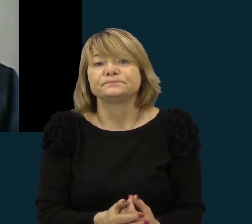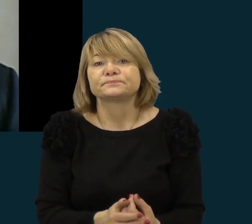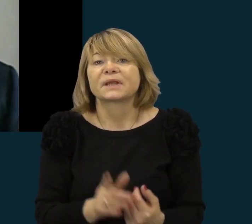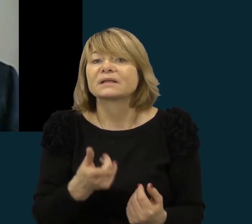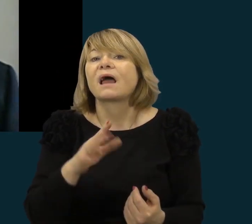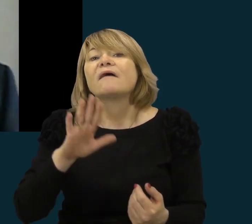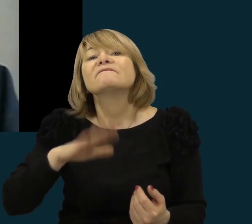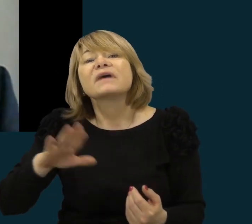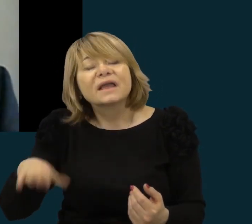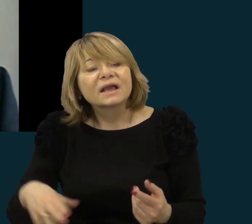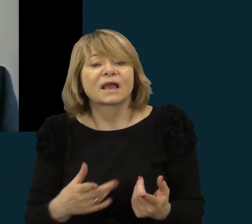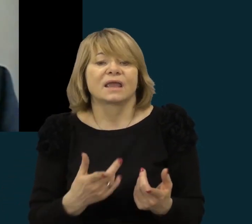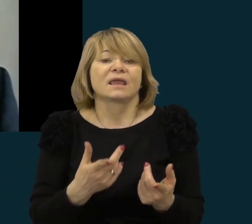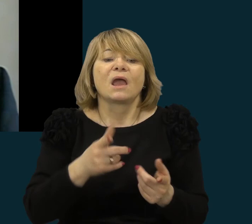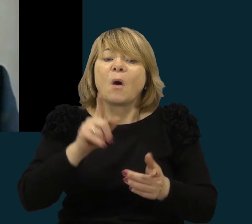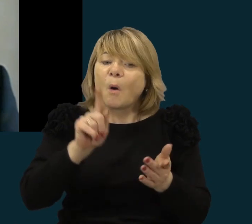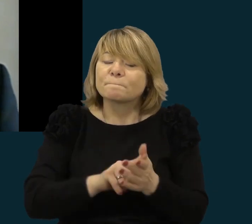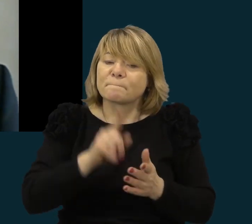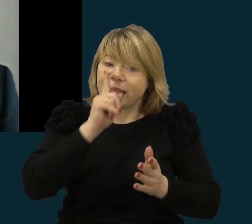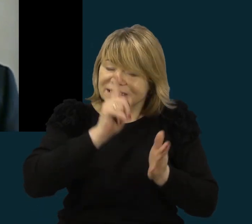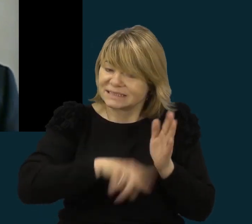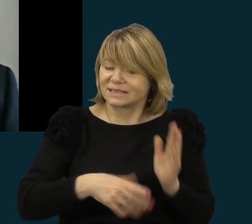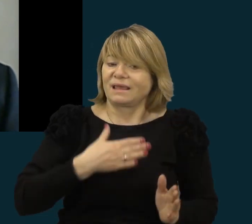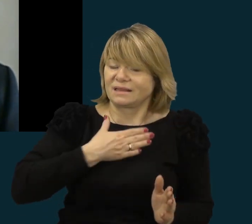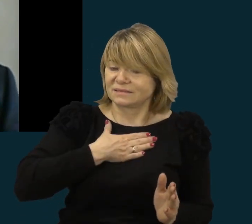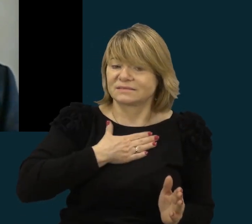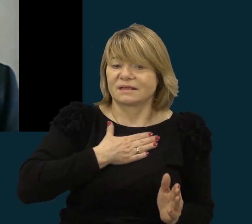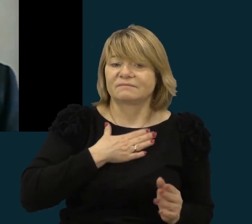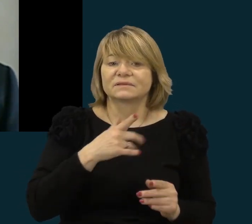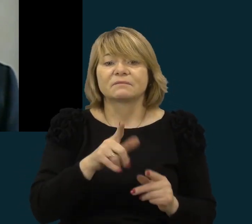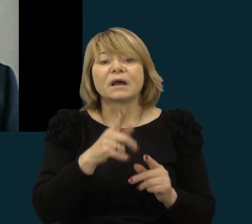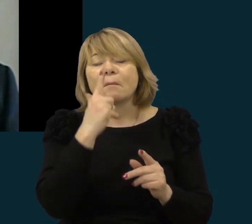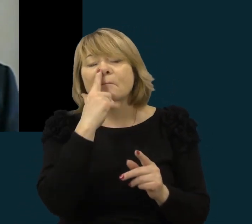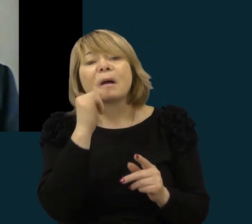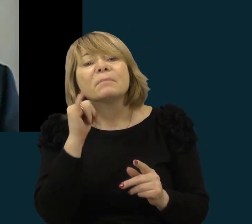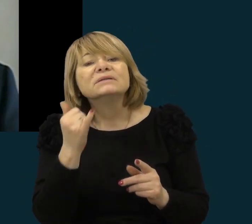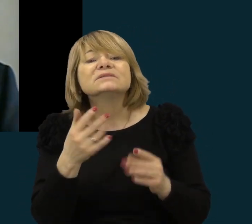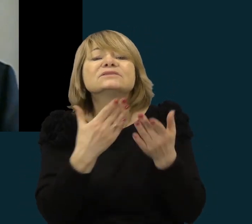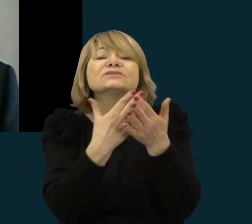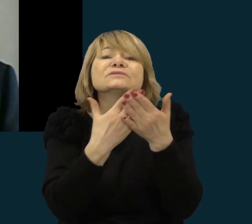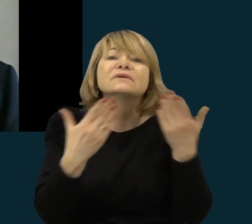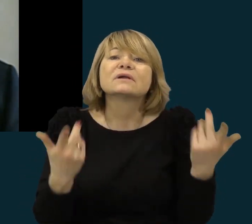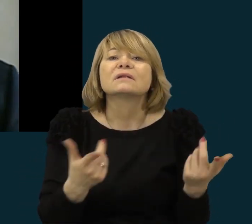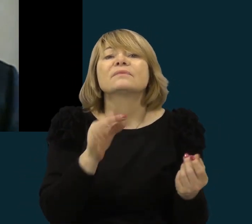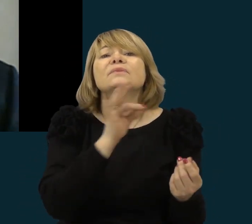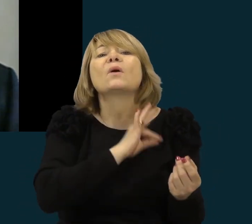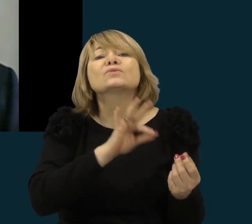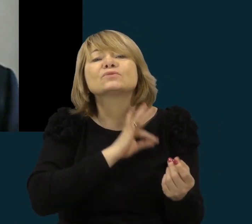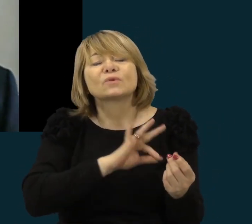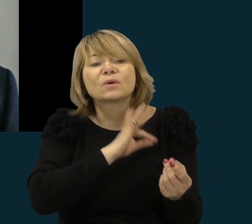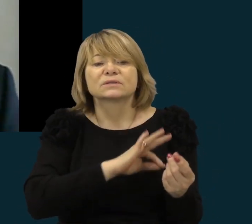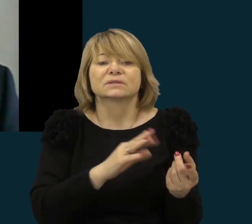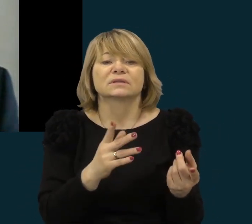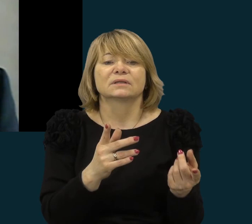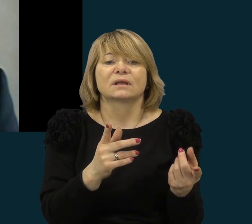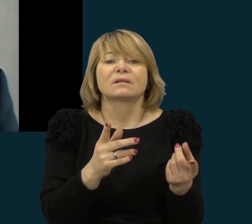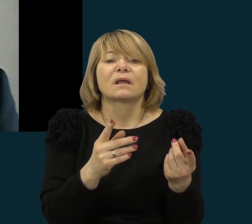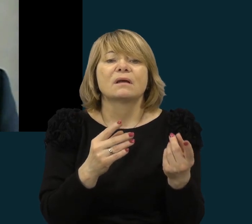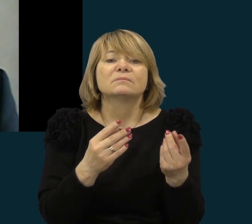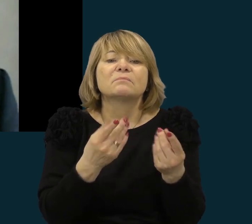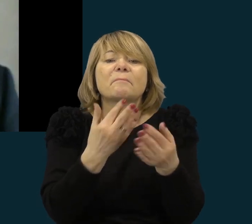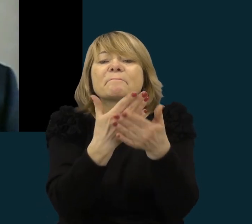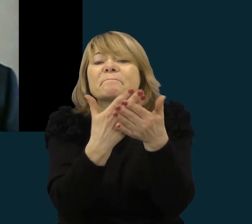kad mokiniai pasitikėtų savo jėgomis ir išbandytų įvairius mokymosi metodus, sakykim, naudojant įvairias mokymosi priemonės.